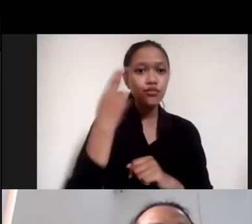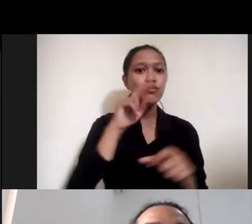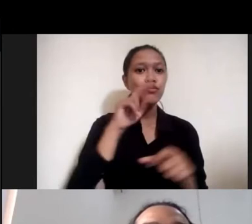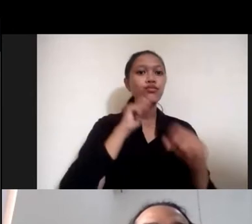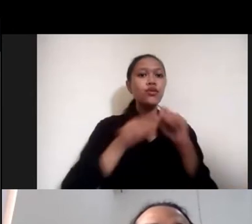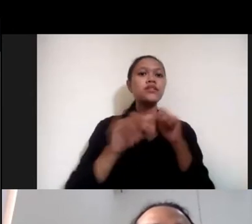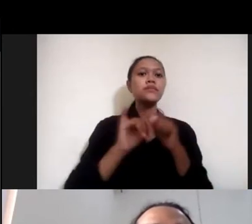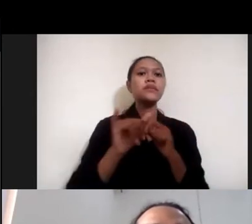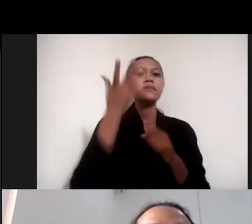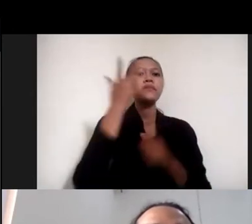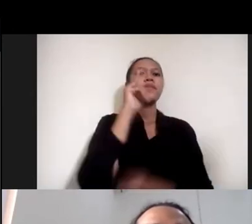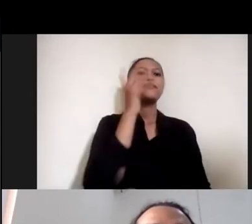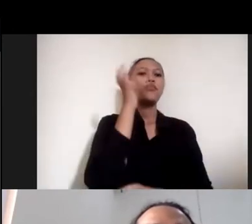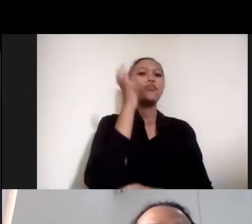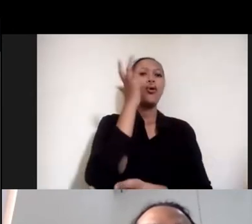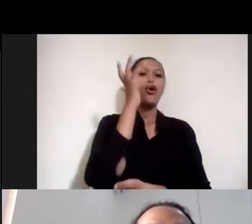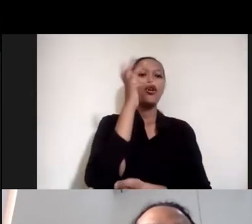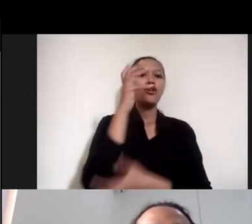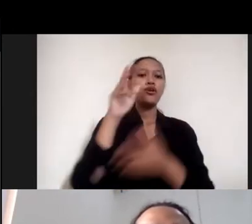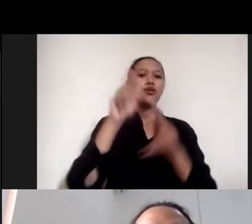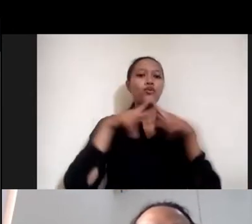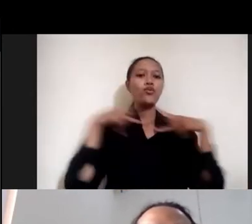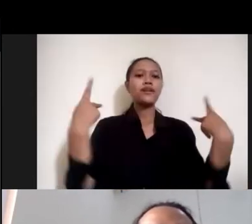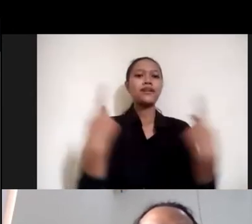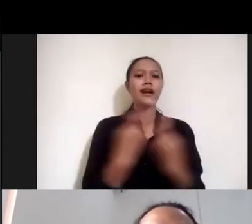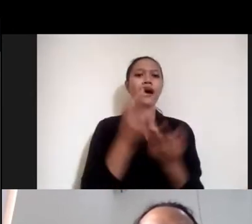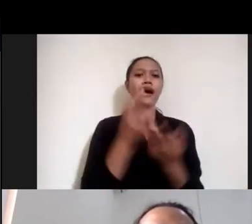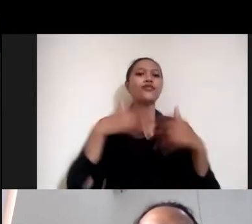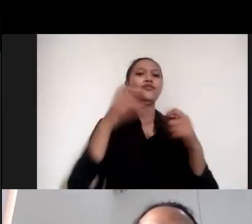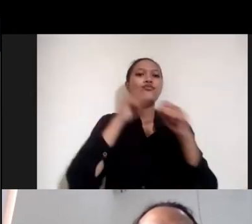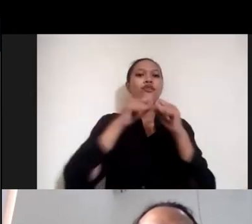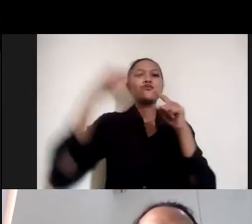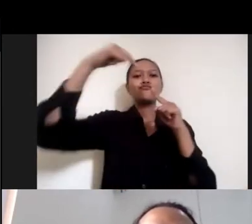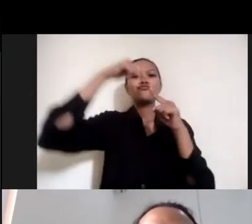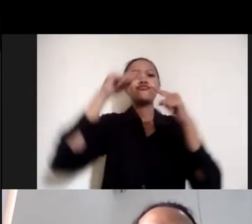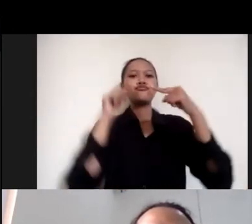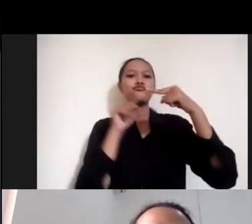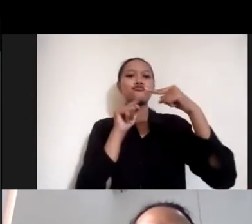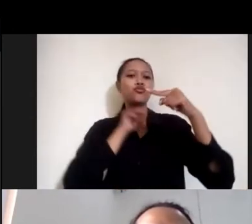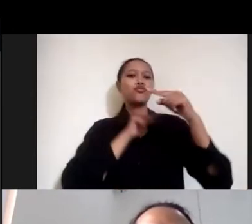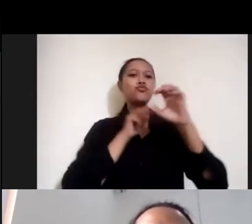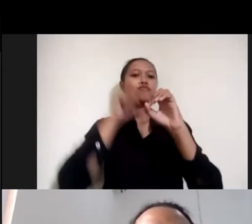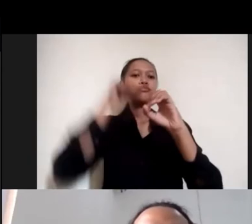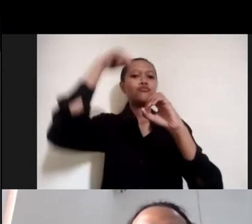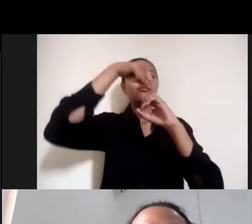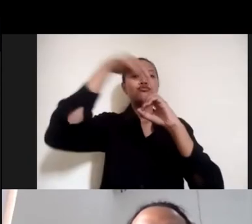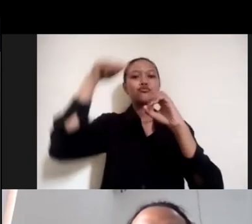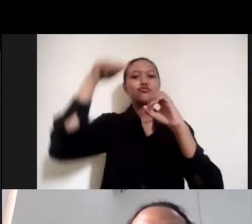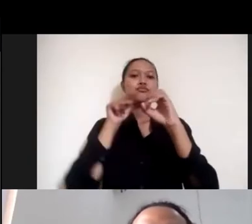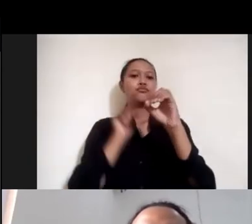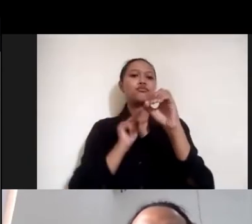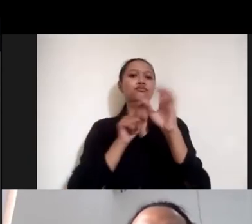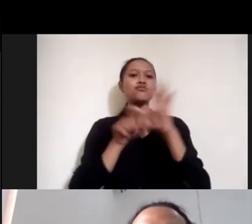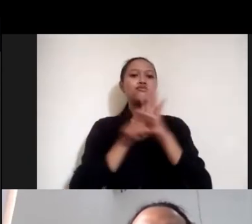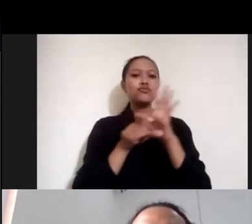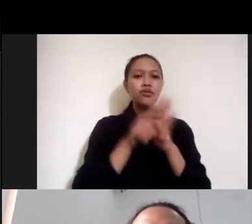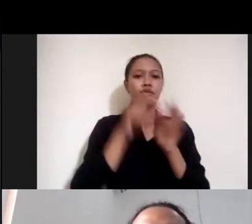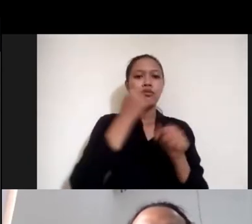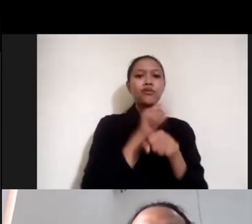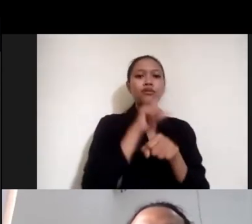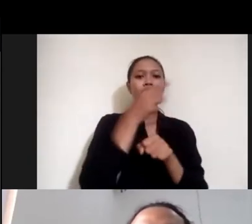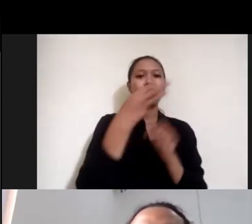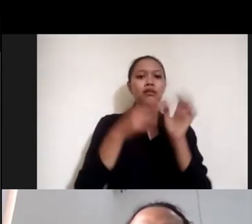keluarga atau bikin jejaring misalnya ini aku contoh waktu bikin Glenn Fredrick meninggal aku bikin